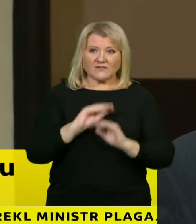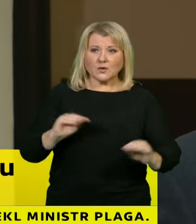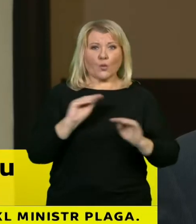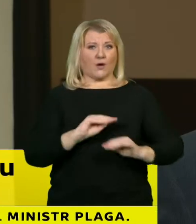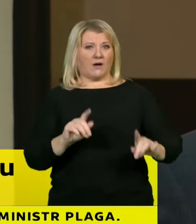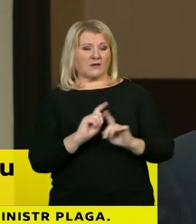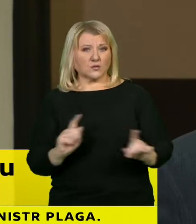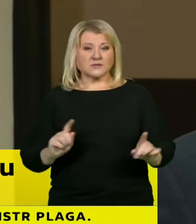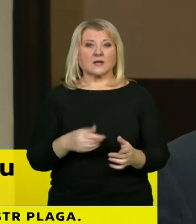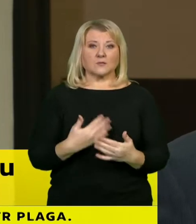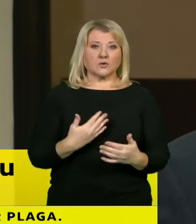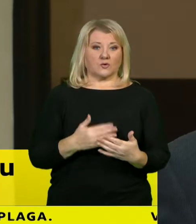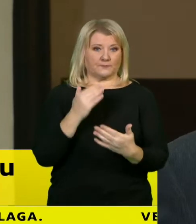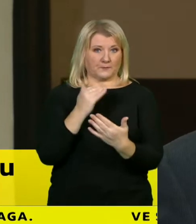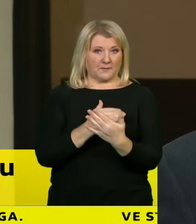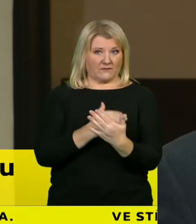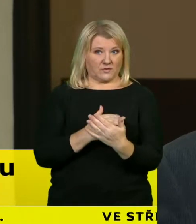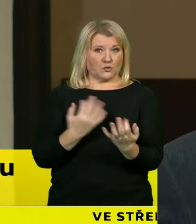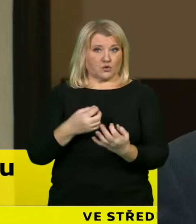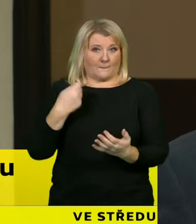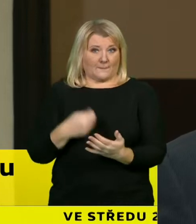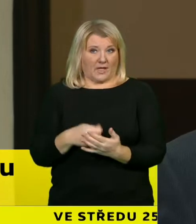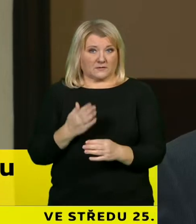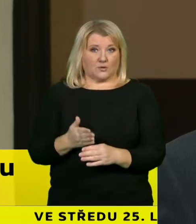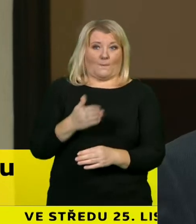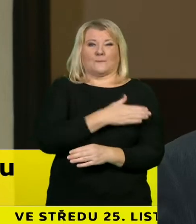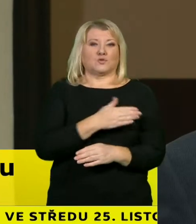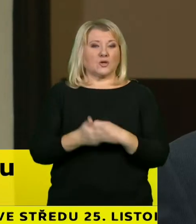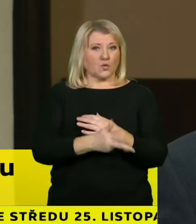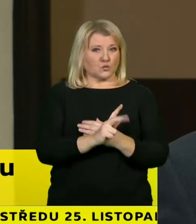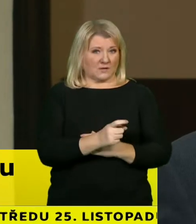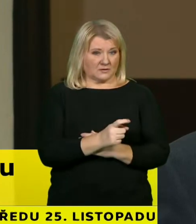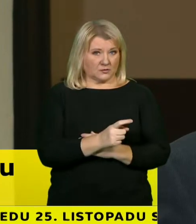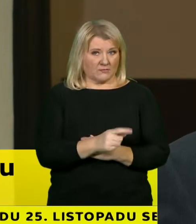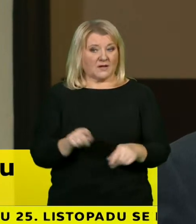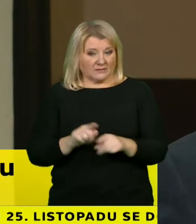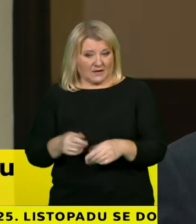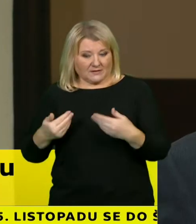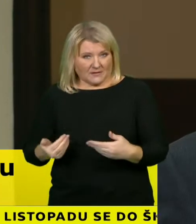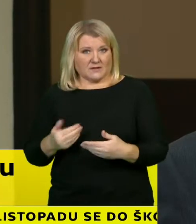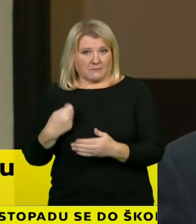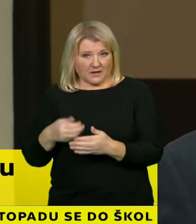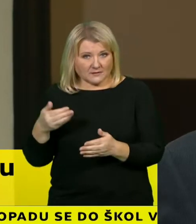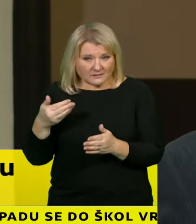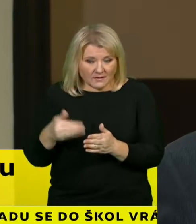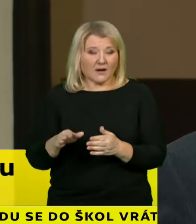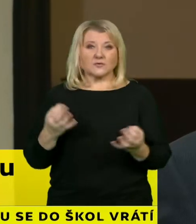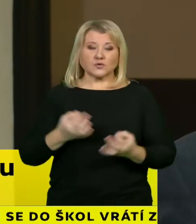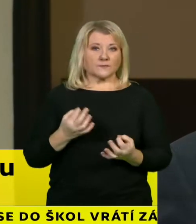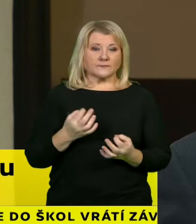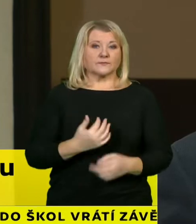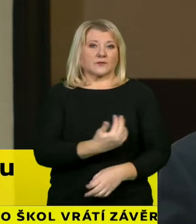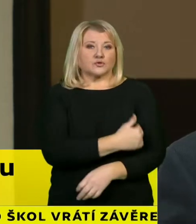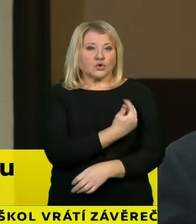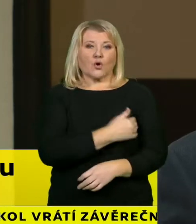Takže to pravidlo, které platilo před návratem dětí 18. listopadu, platí i teď a bude platit i nadále, je, že školy vždy